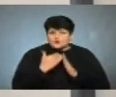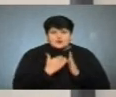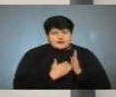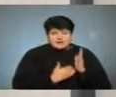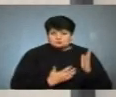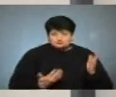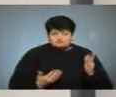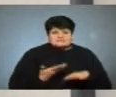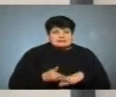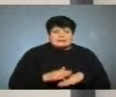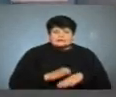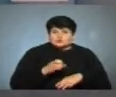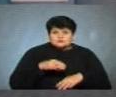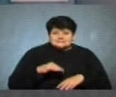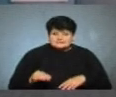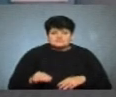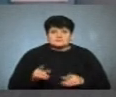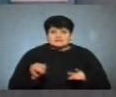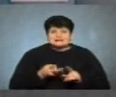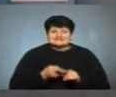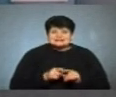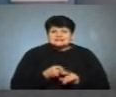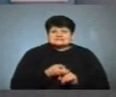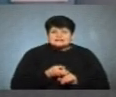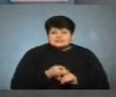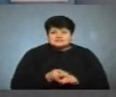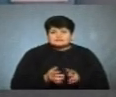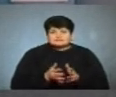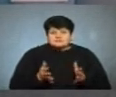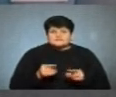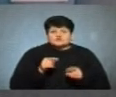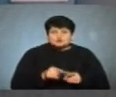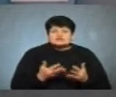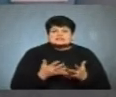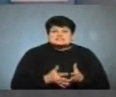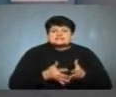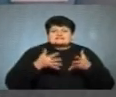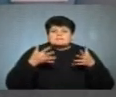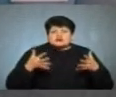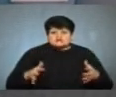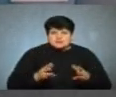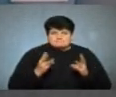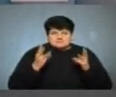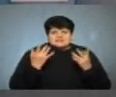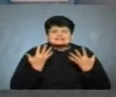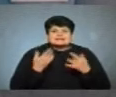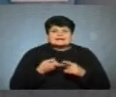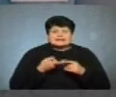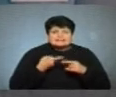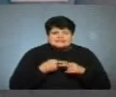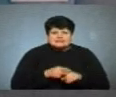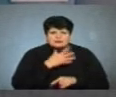складності, і залежить це все від того, наскільки масштабна пожежа, наскільки багато техніки ми